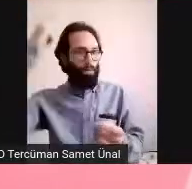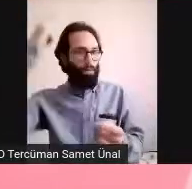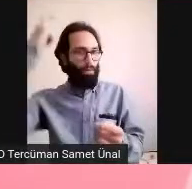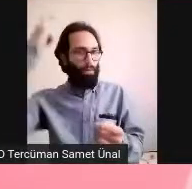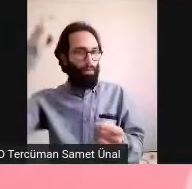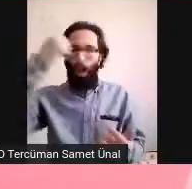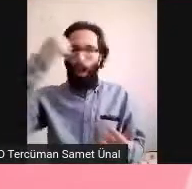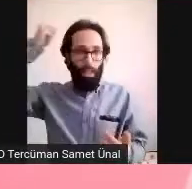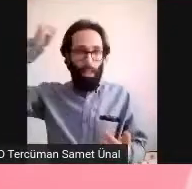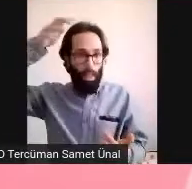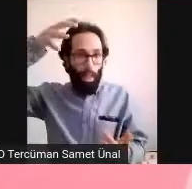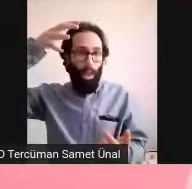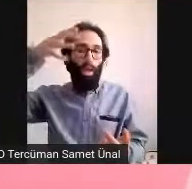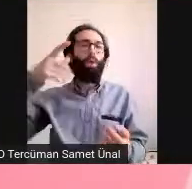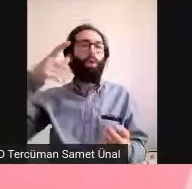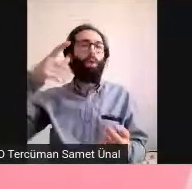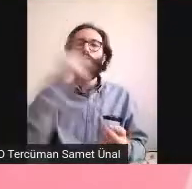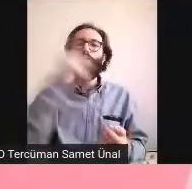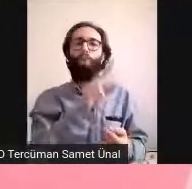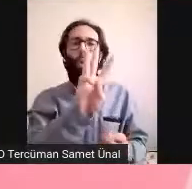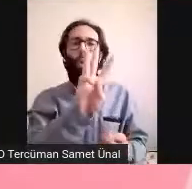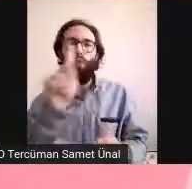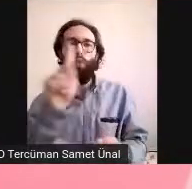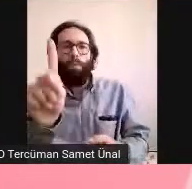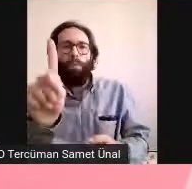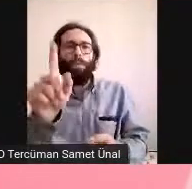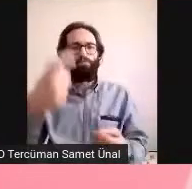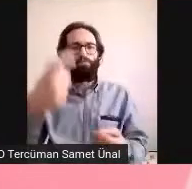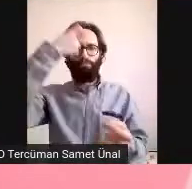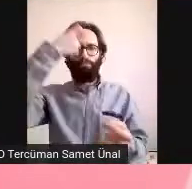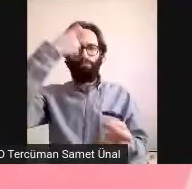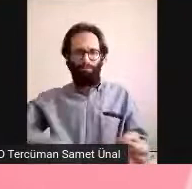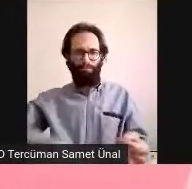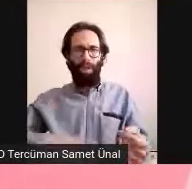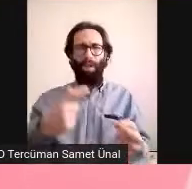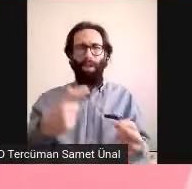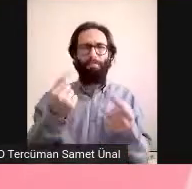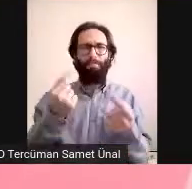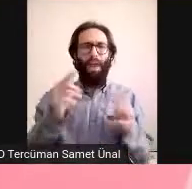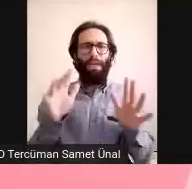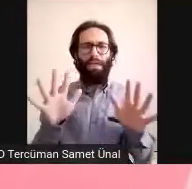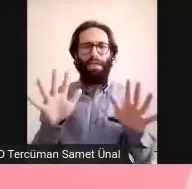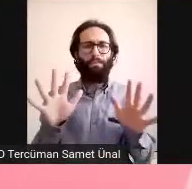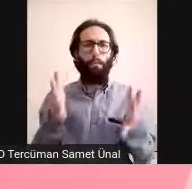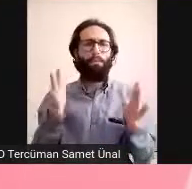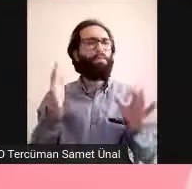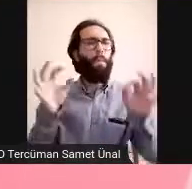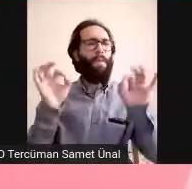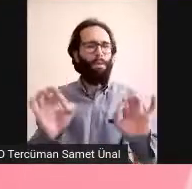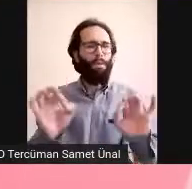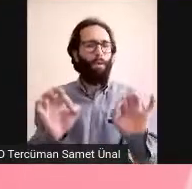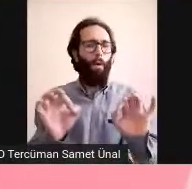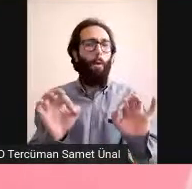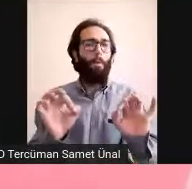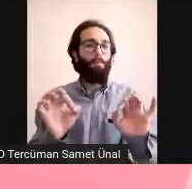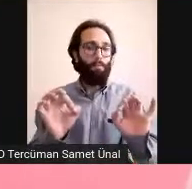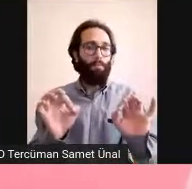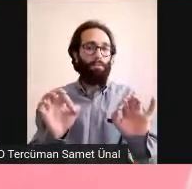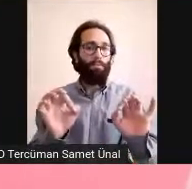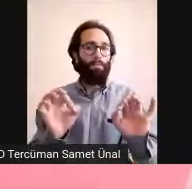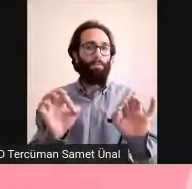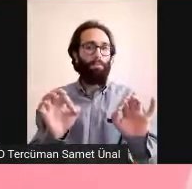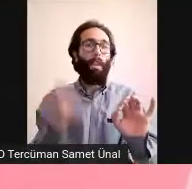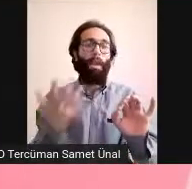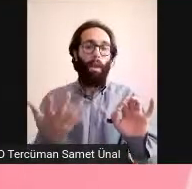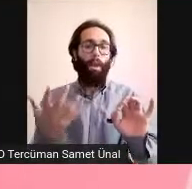çok da böyle ölçerek söyleyemeyeceğiniz bir şey. Çünkü Covid yüzünden herkesin mental durumu zaten bozulmuş durumda.